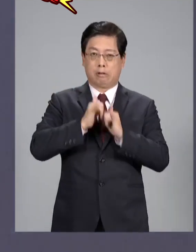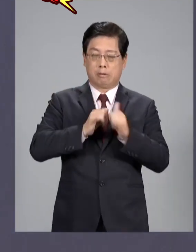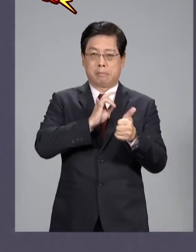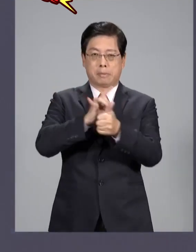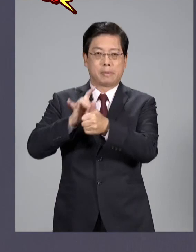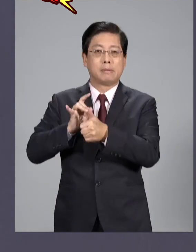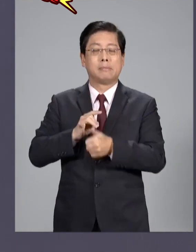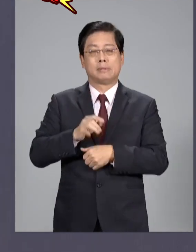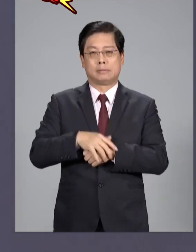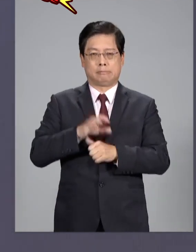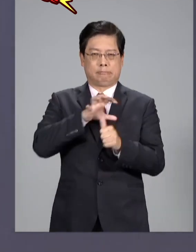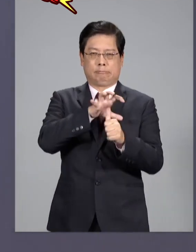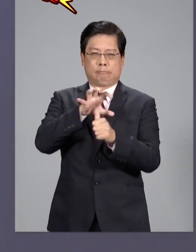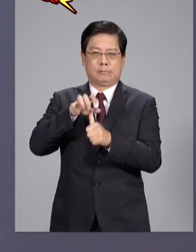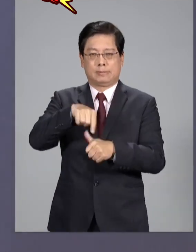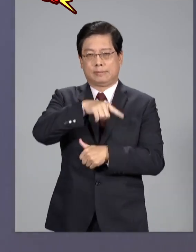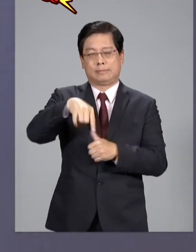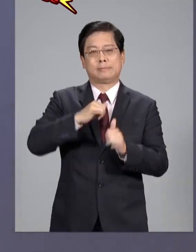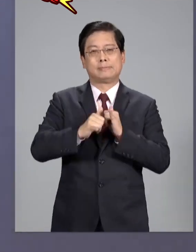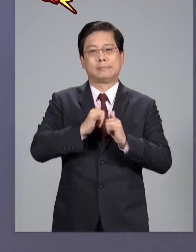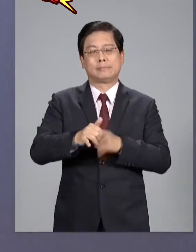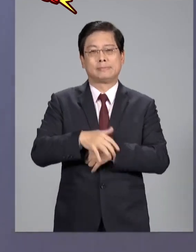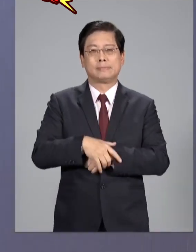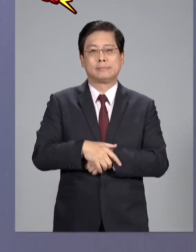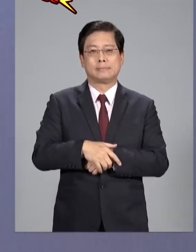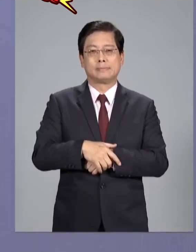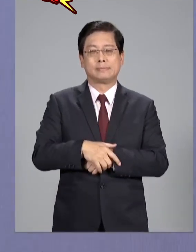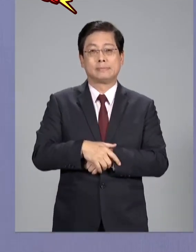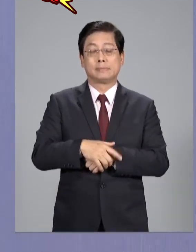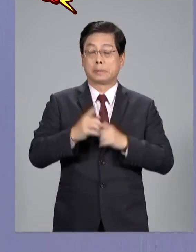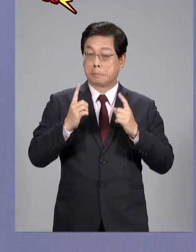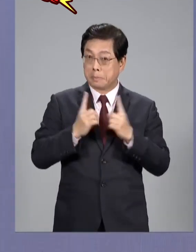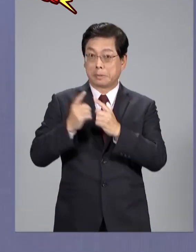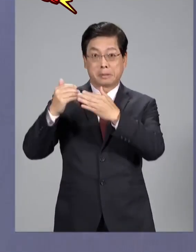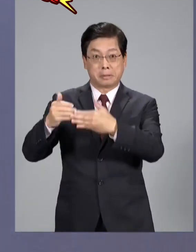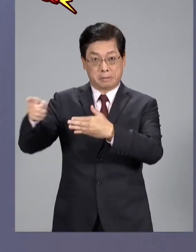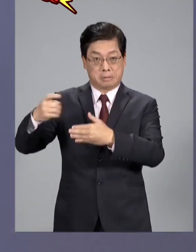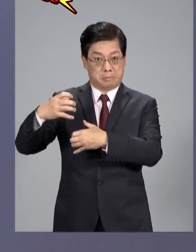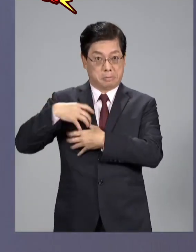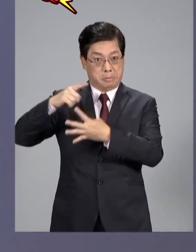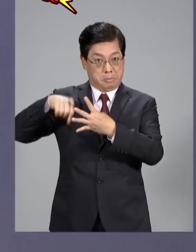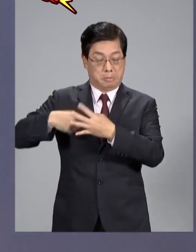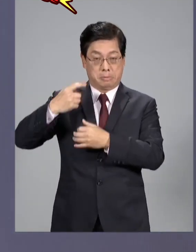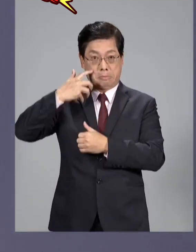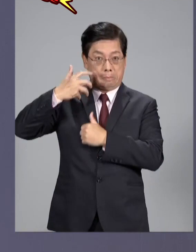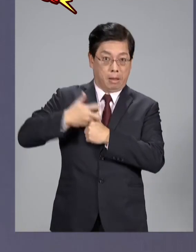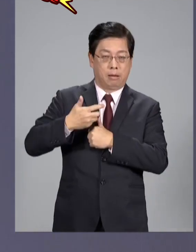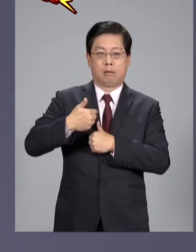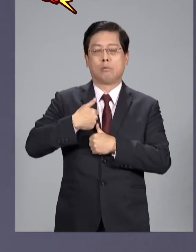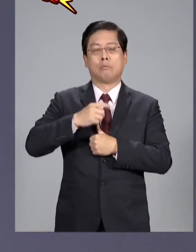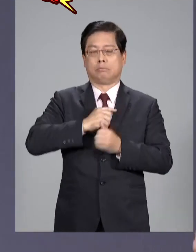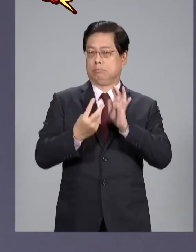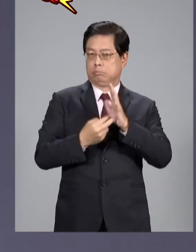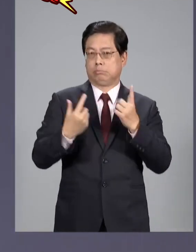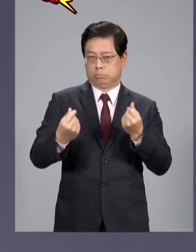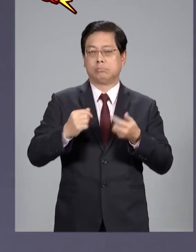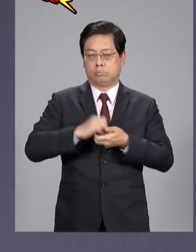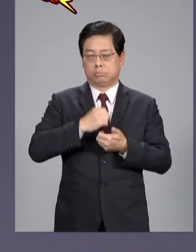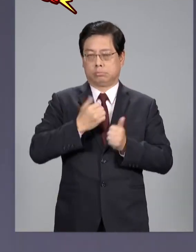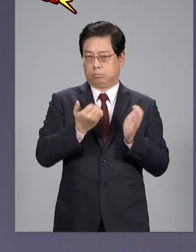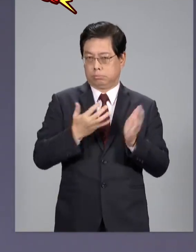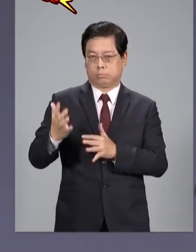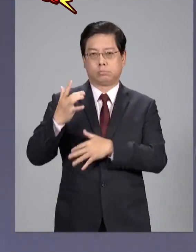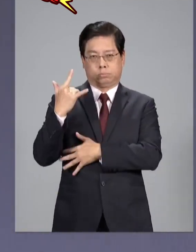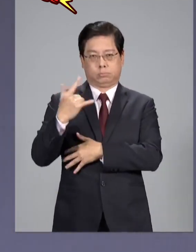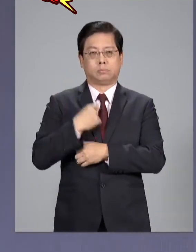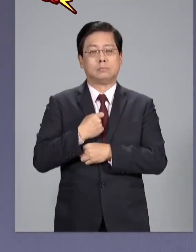欺騙選民來威嚇選民面對大陸的軍事威脅我們的主張當然要有長期的備